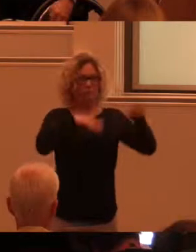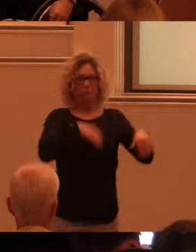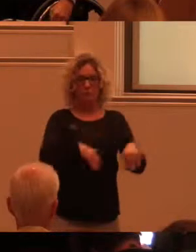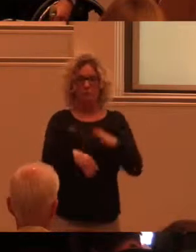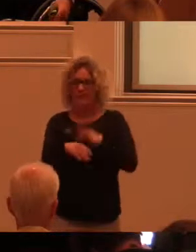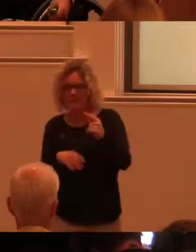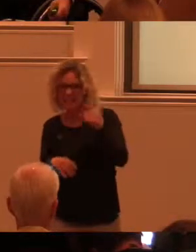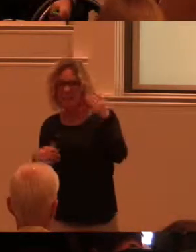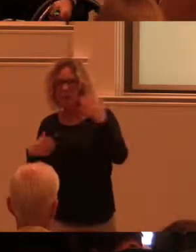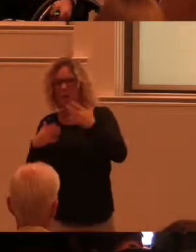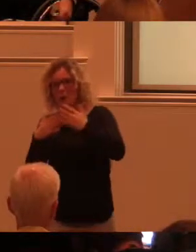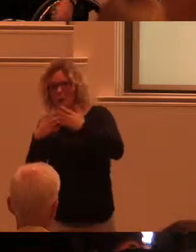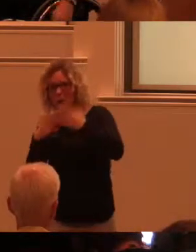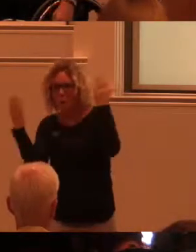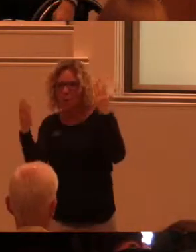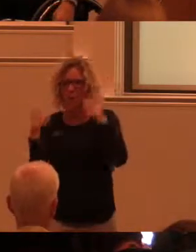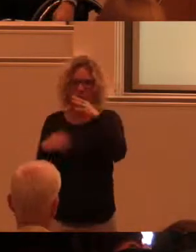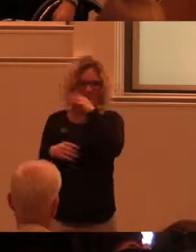Känslighet för ljus, yd och lukt.